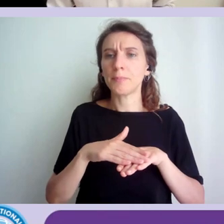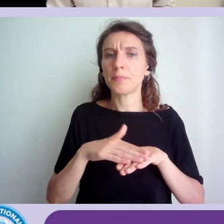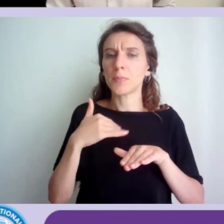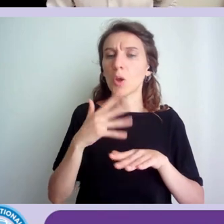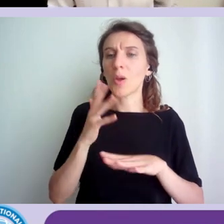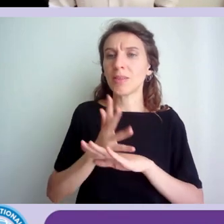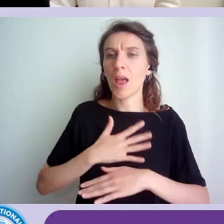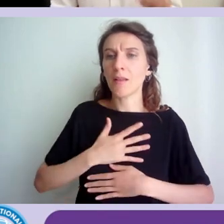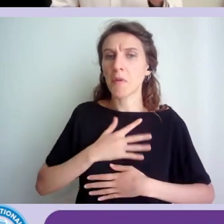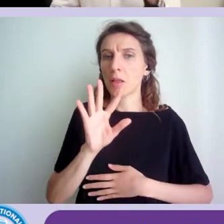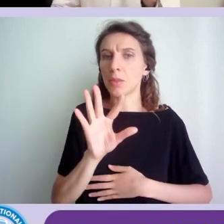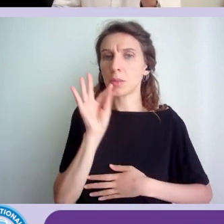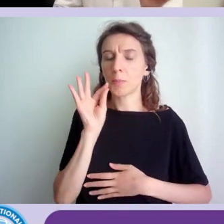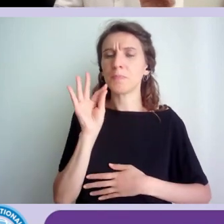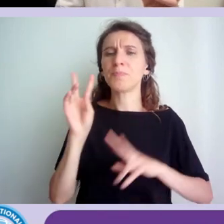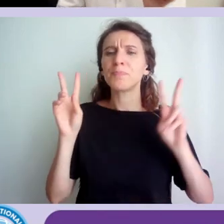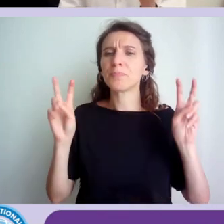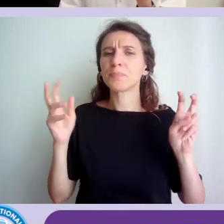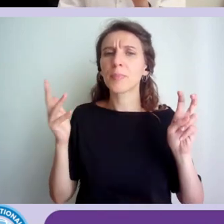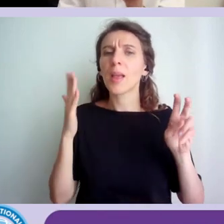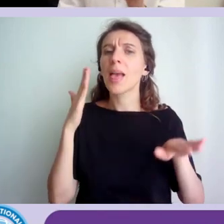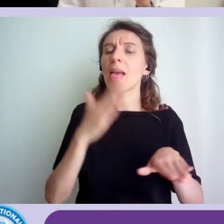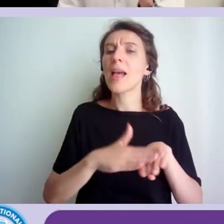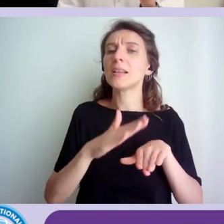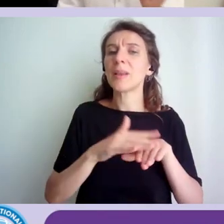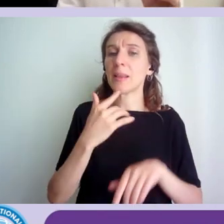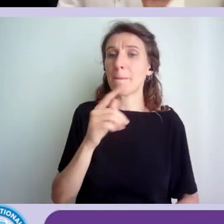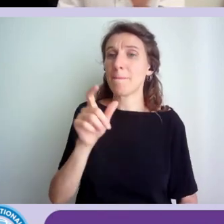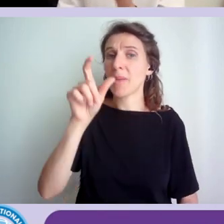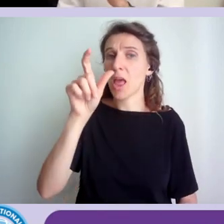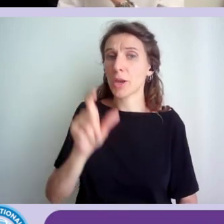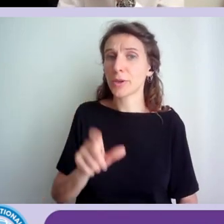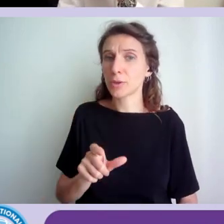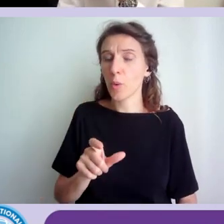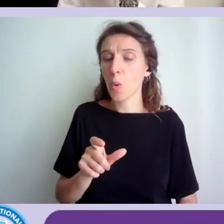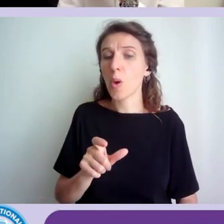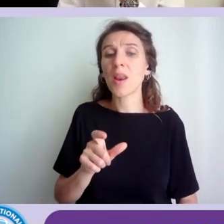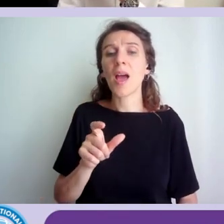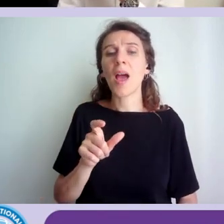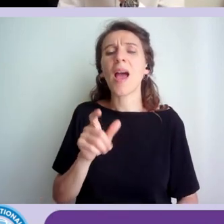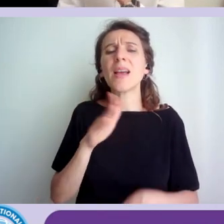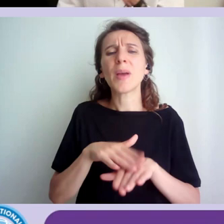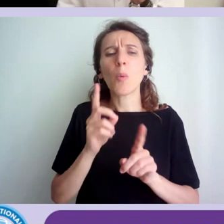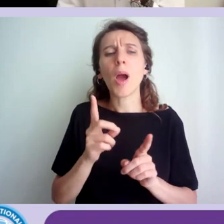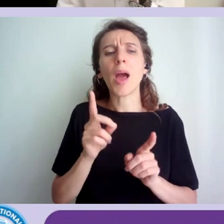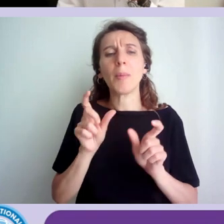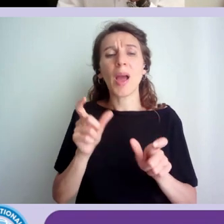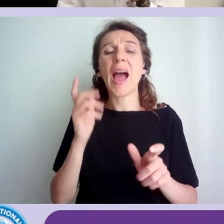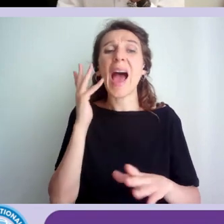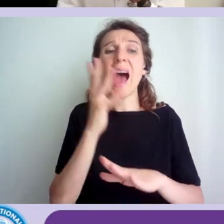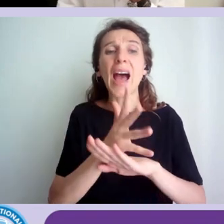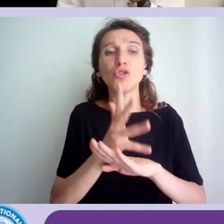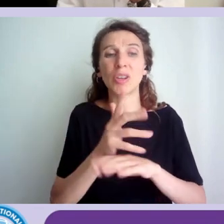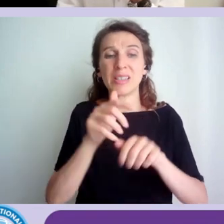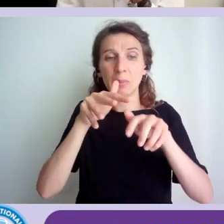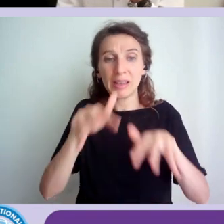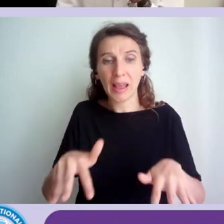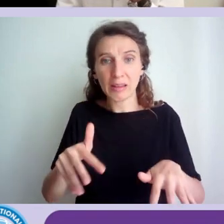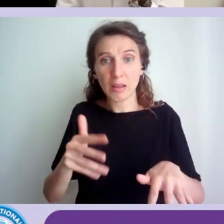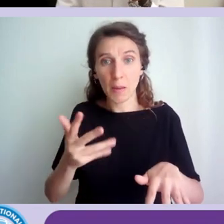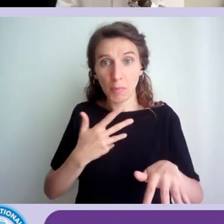intervento, che ci dice che è l'esperienza che un individuo ha dell'accessibilità di un sistema. Ok.